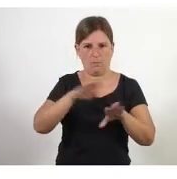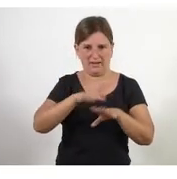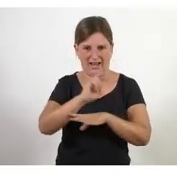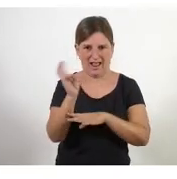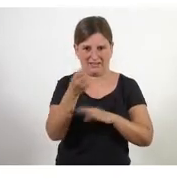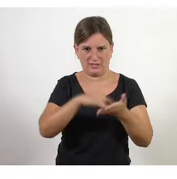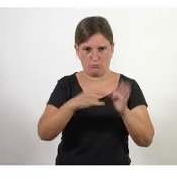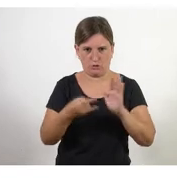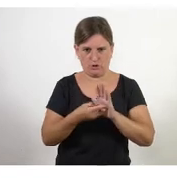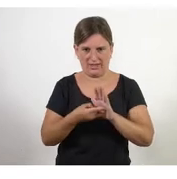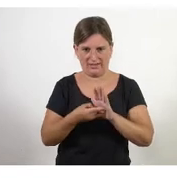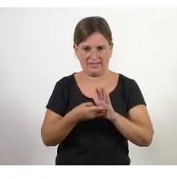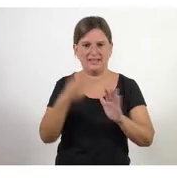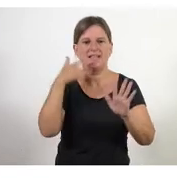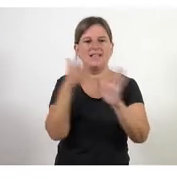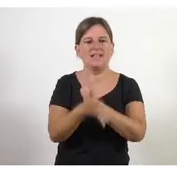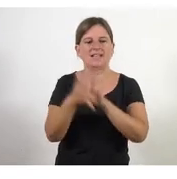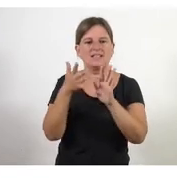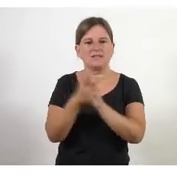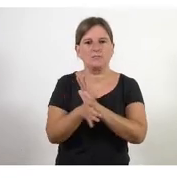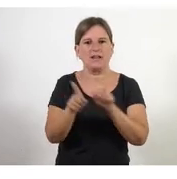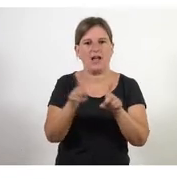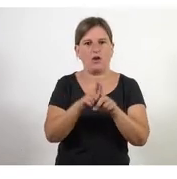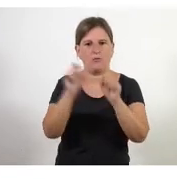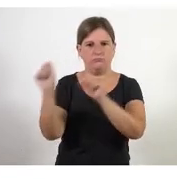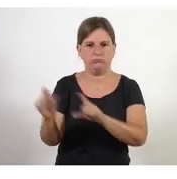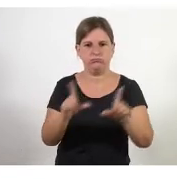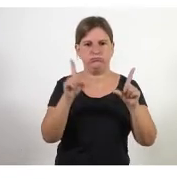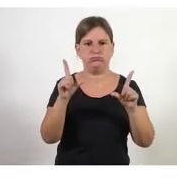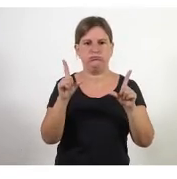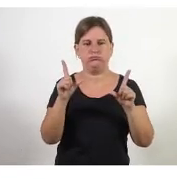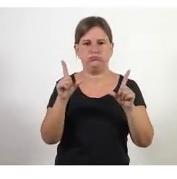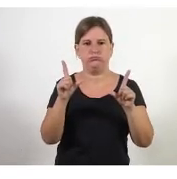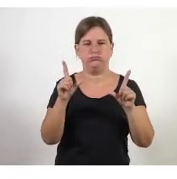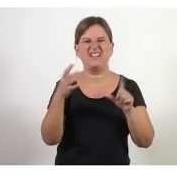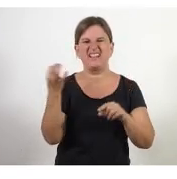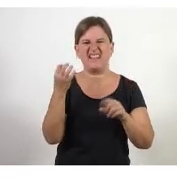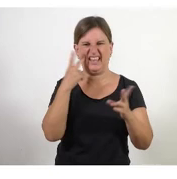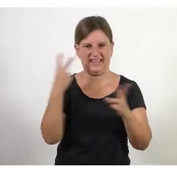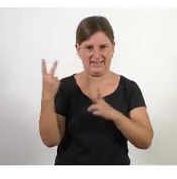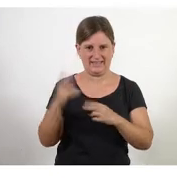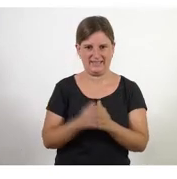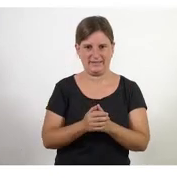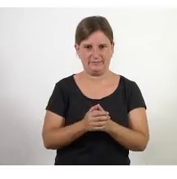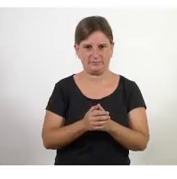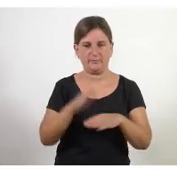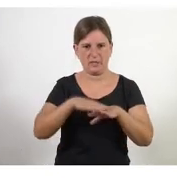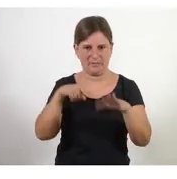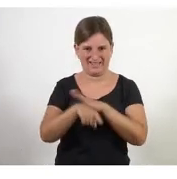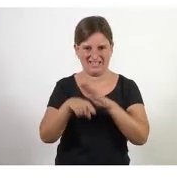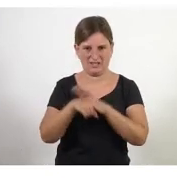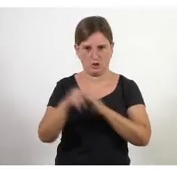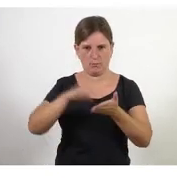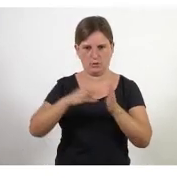això marca una mica amb una sola presentació que és Scrum mira, doncs Scrum donat que és per gestionar projectes